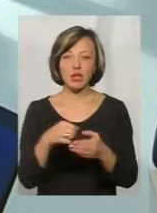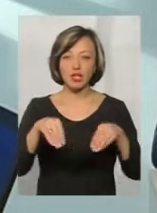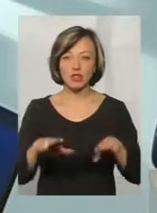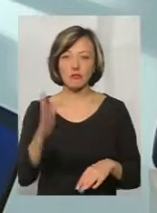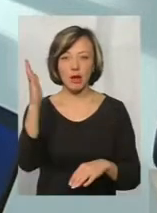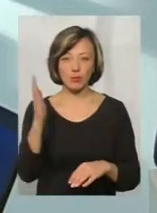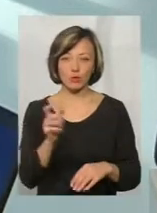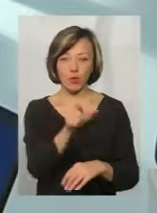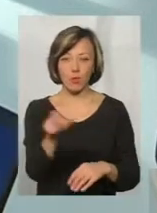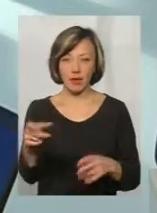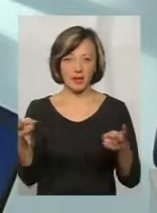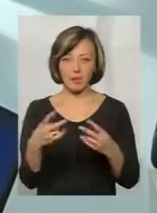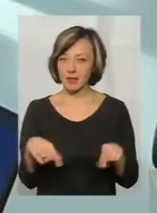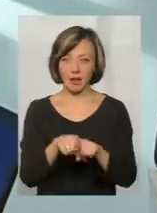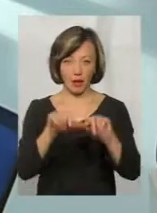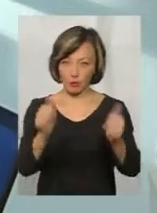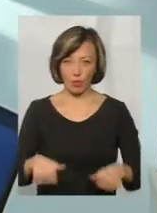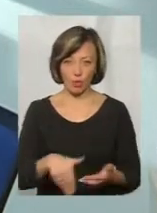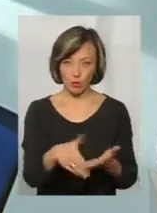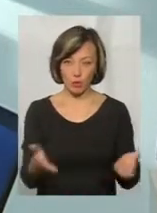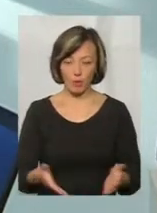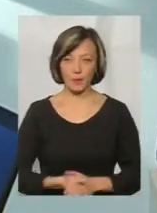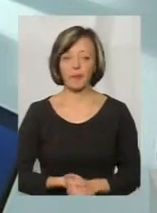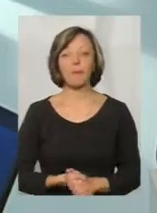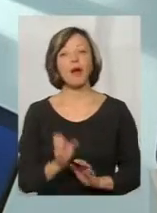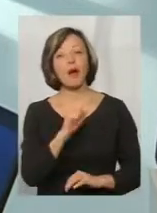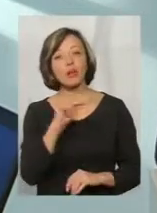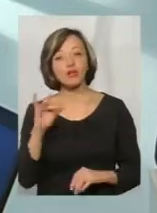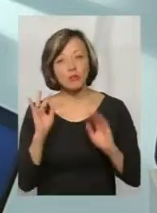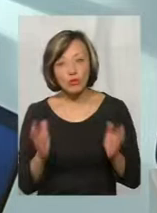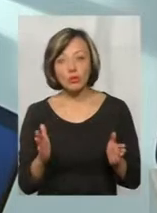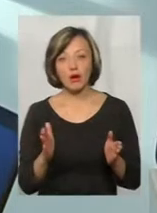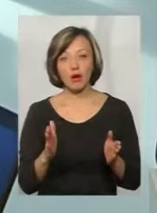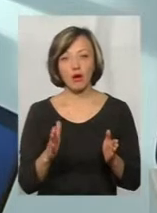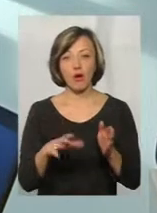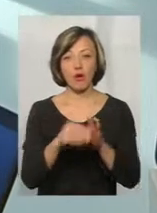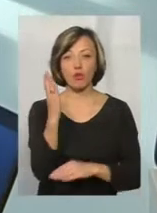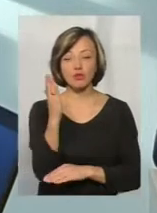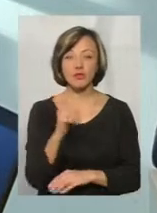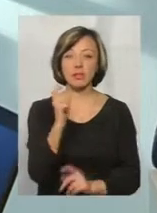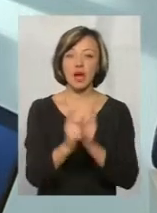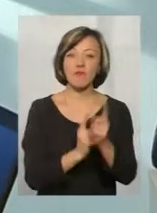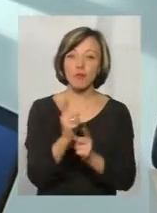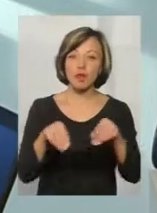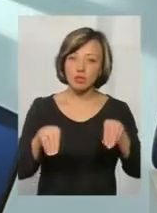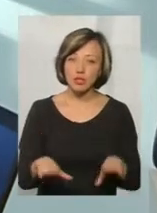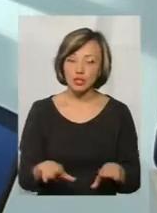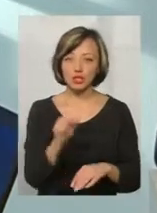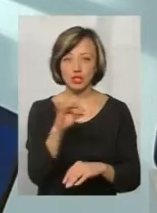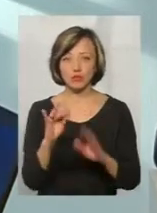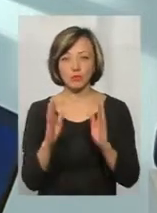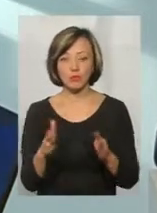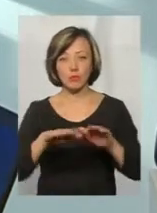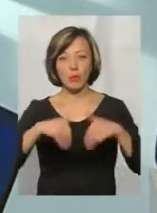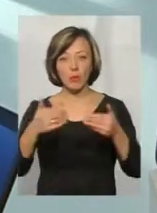майбутнього треба не таким способом. А чи буде він, власне, голосувати за реформаторські рішення, чи буде він